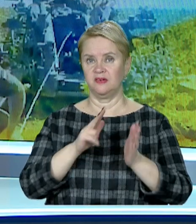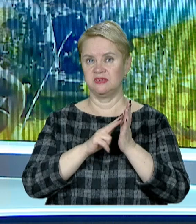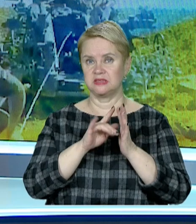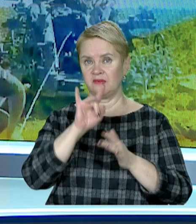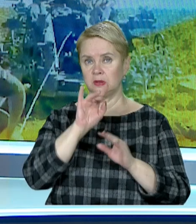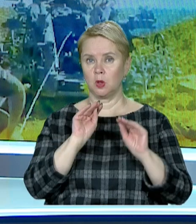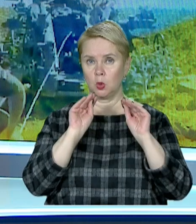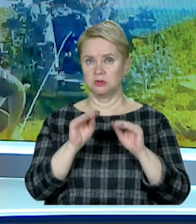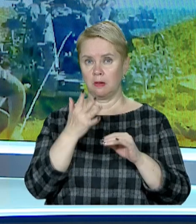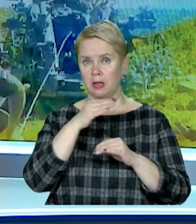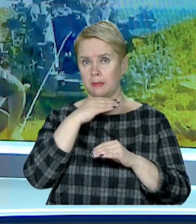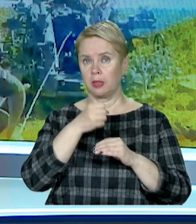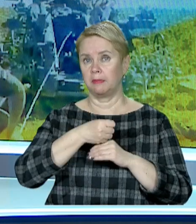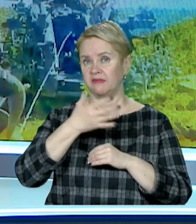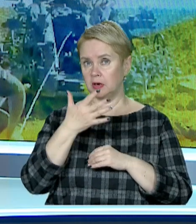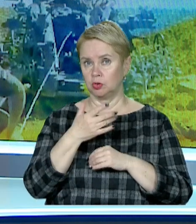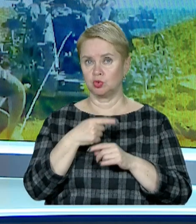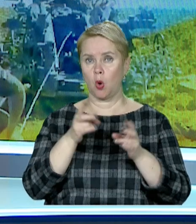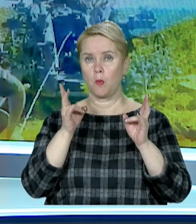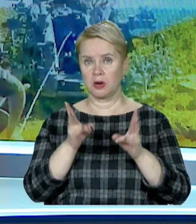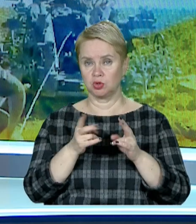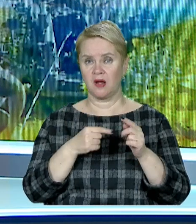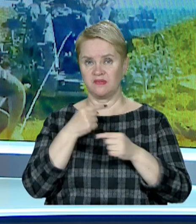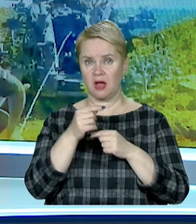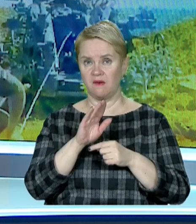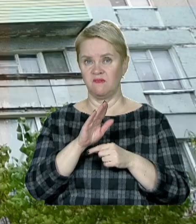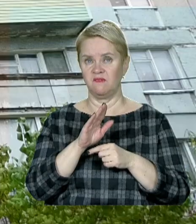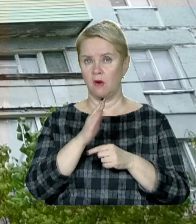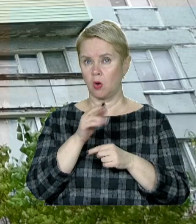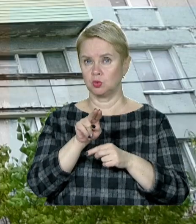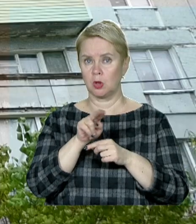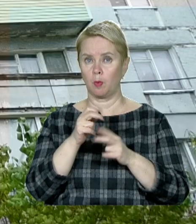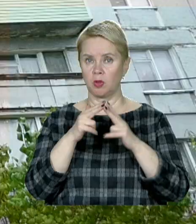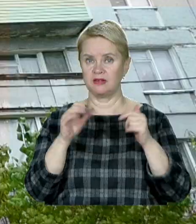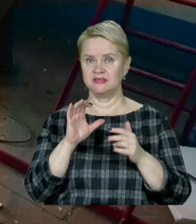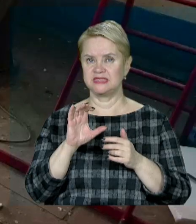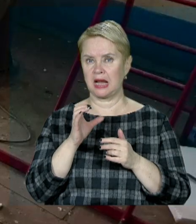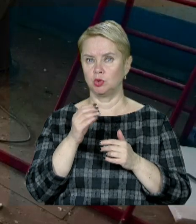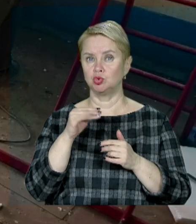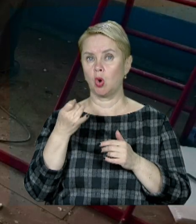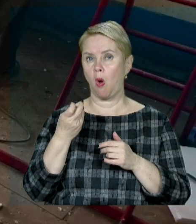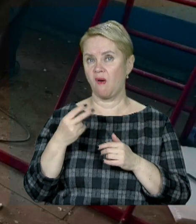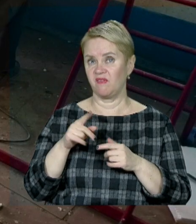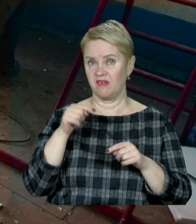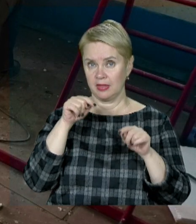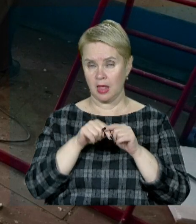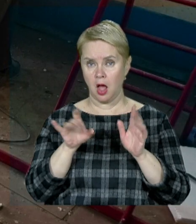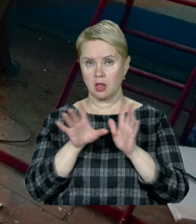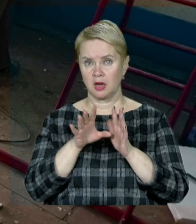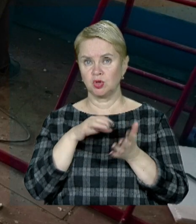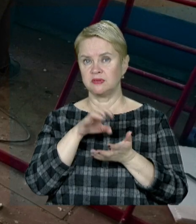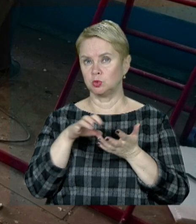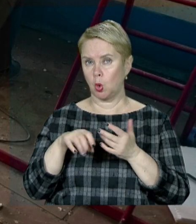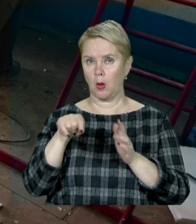вікон встановили у п'яти багатоповерхівках, що постраждали внаслідок ворожого удару по Дніпру всередині жовтня. Тоді по енергетичній